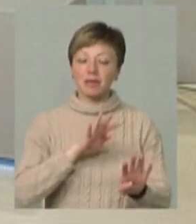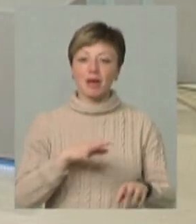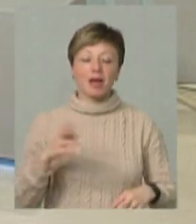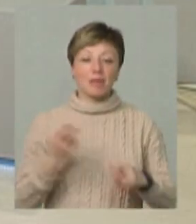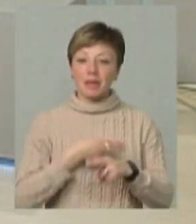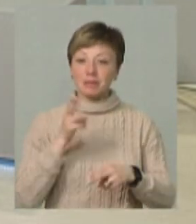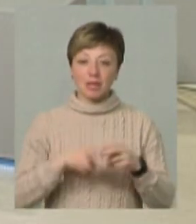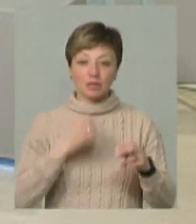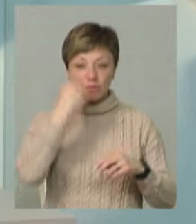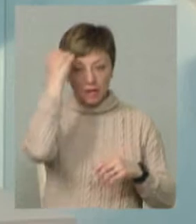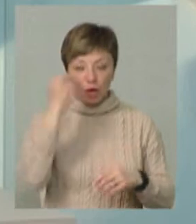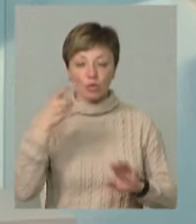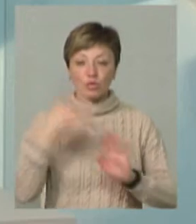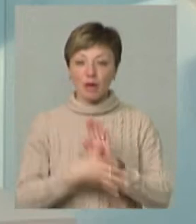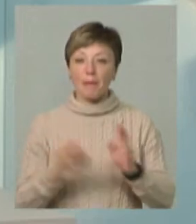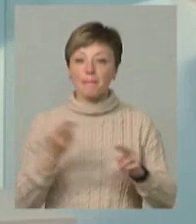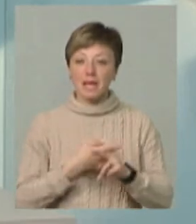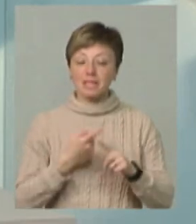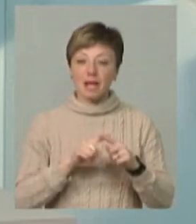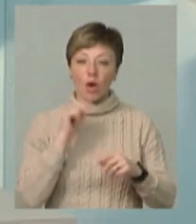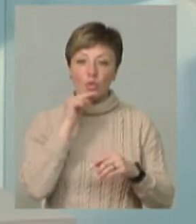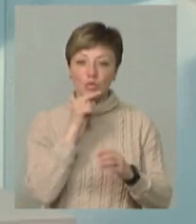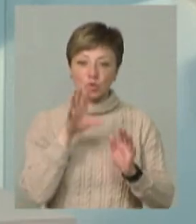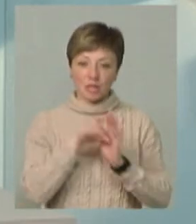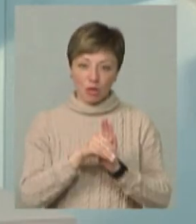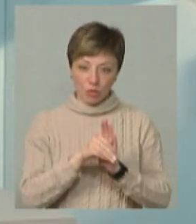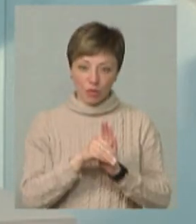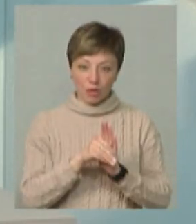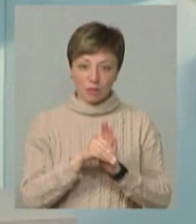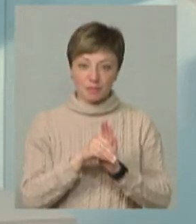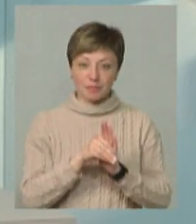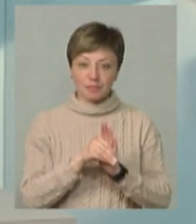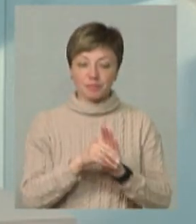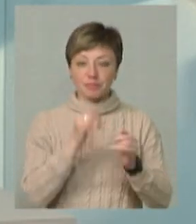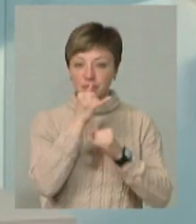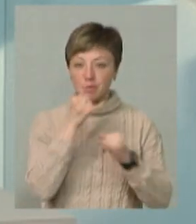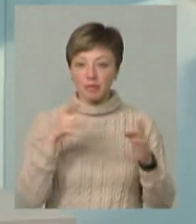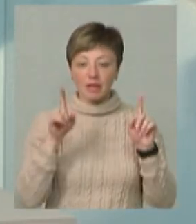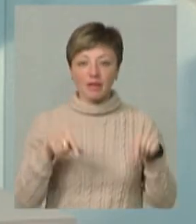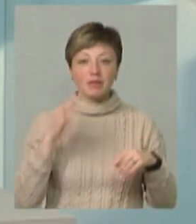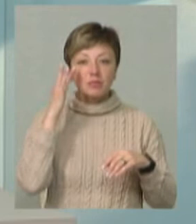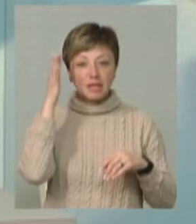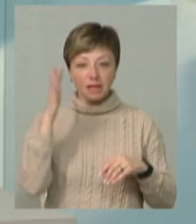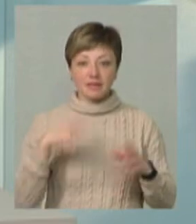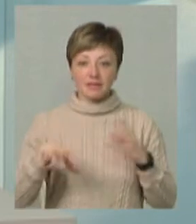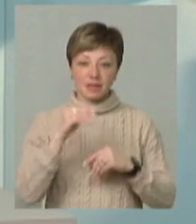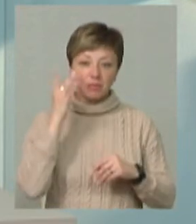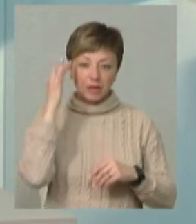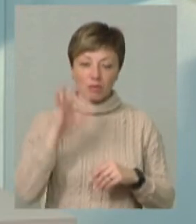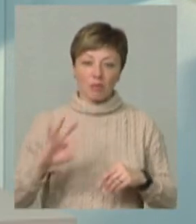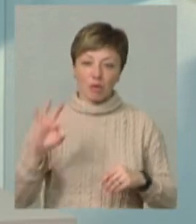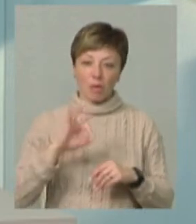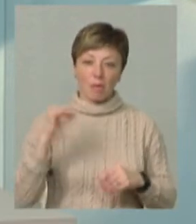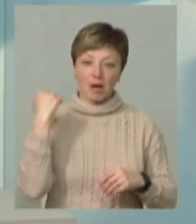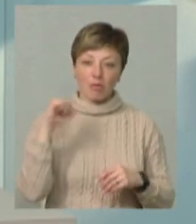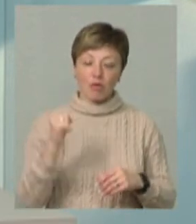безмежно дякуємо, але розуміємо, що без цієї економічної складової ми не можемо навіть мріяти, а ми всі мріємо про перемогу.